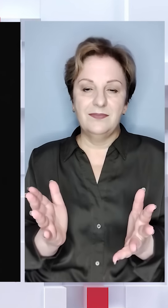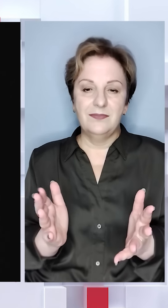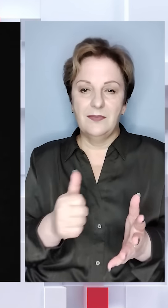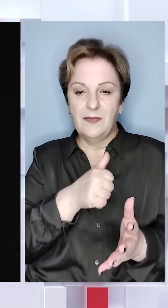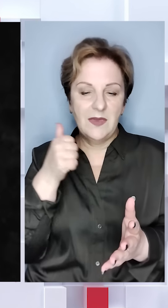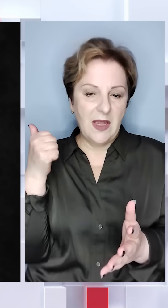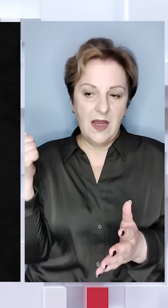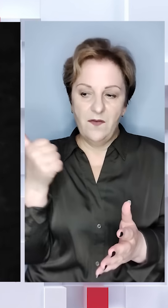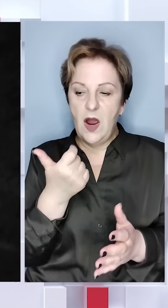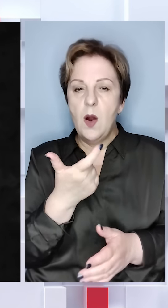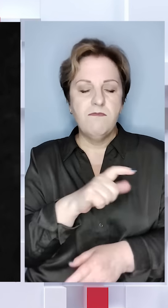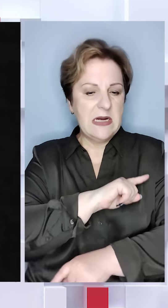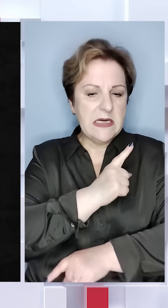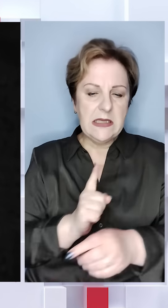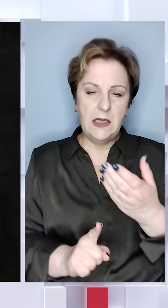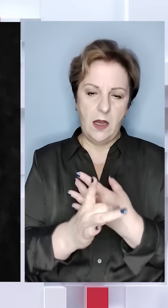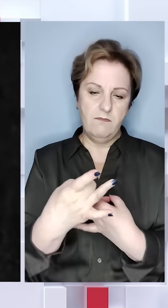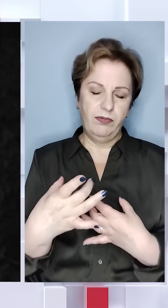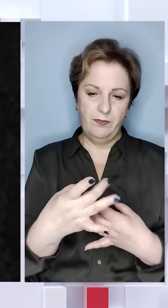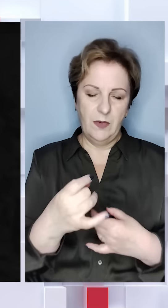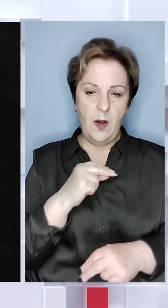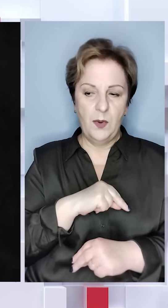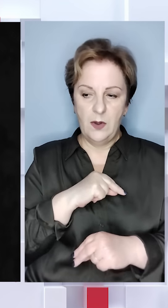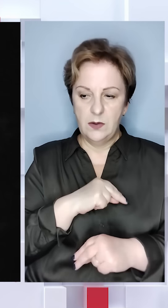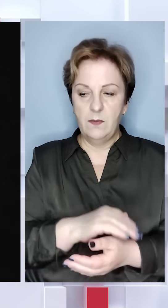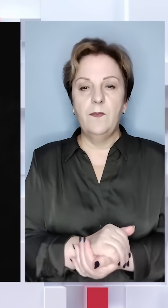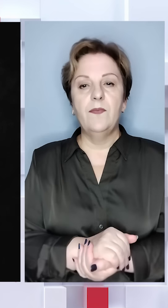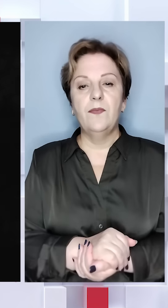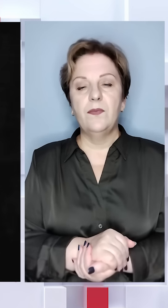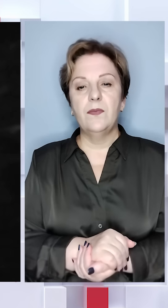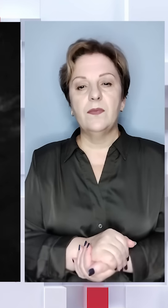останню неділю більш сильно почали вони працювати, втормувати.